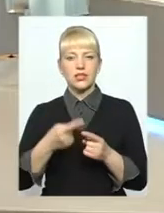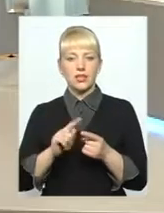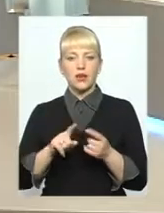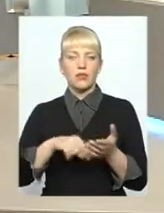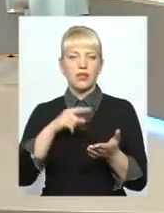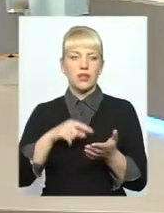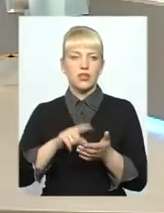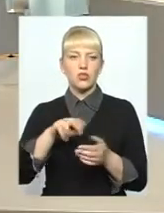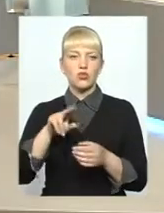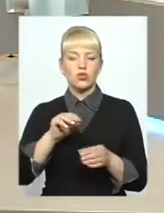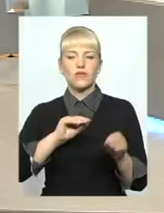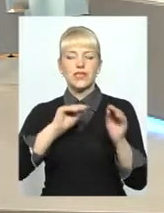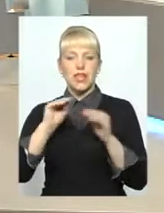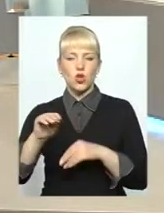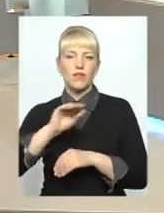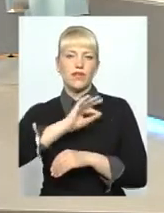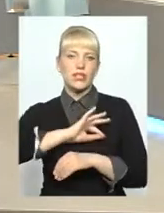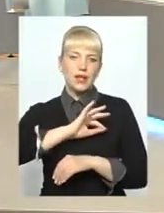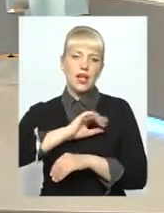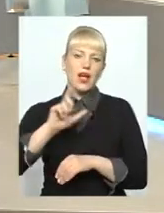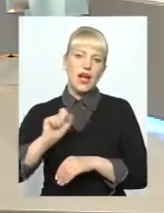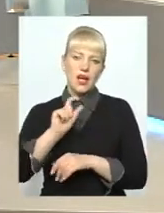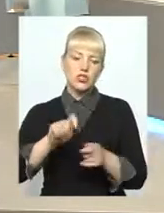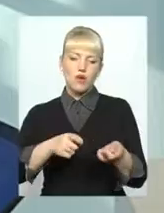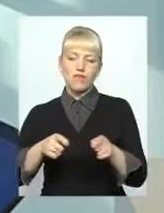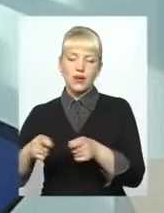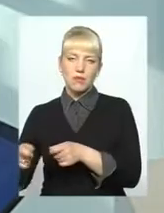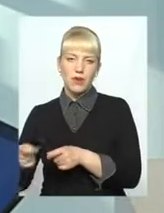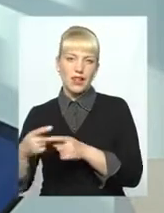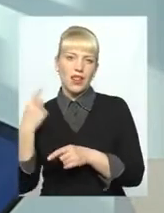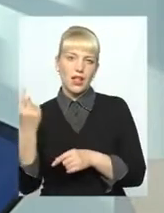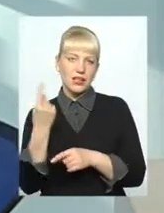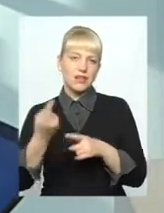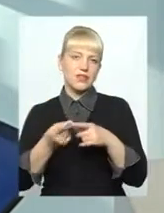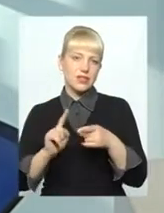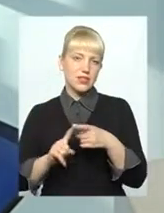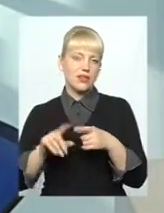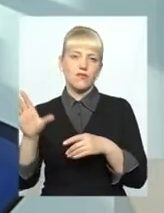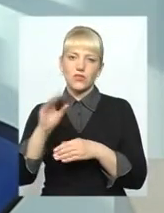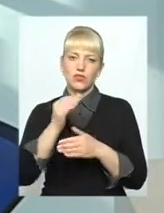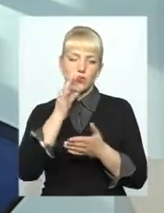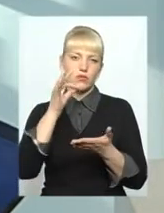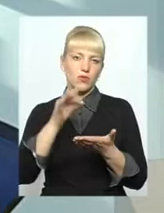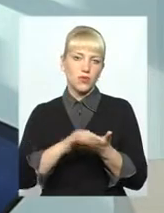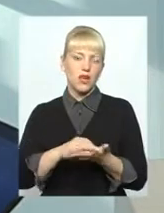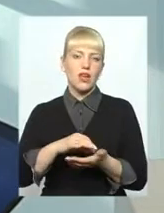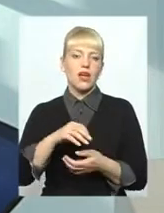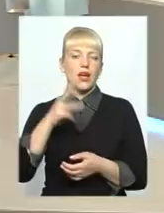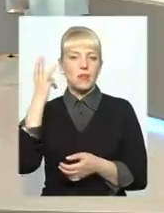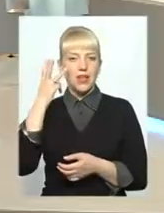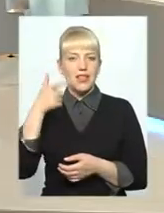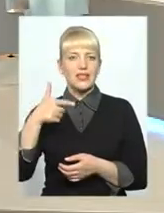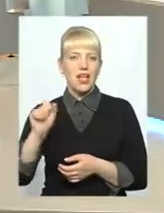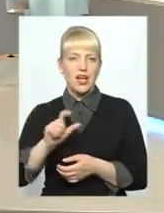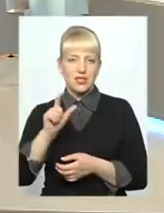встановлення, експлуатації газових приладів, це питання до оператора, до ПАД Хмельницьк-Газ. Чи ви в курсі,